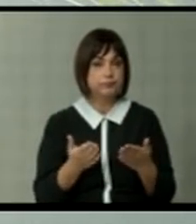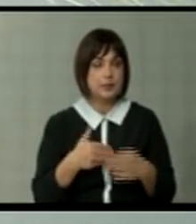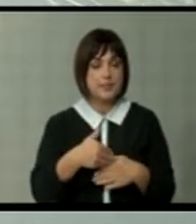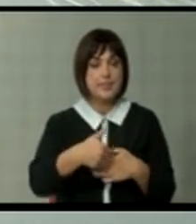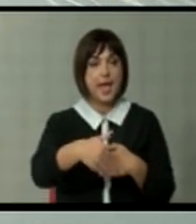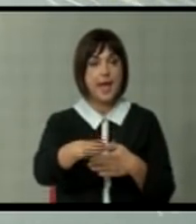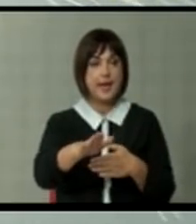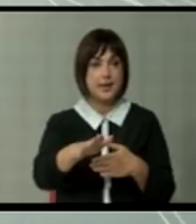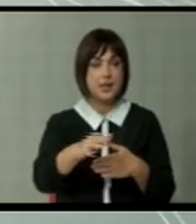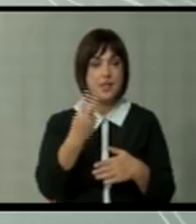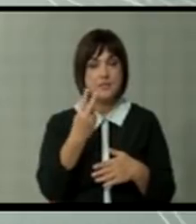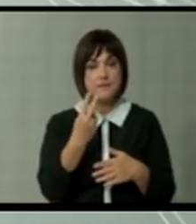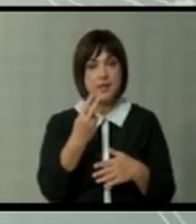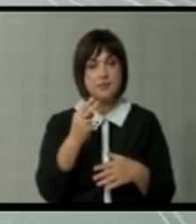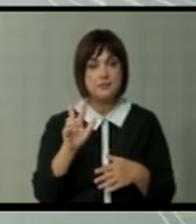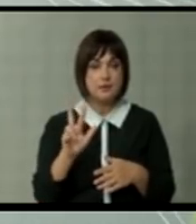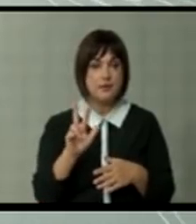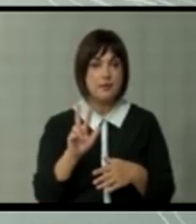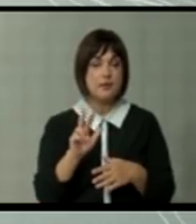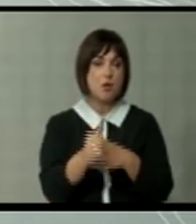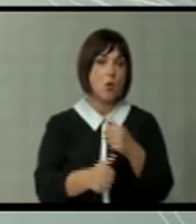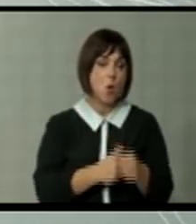наредниве две или три години